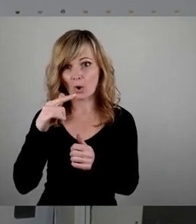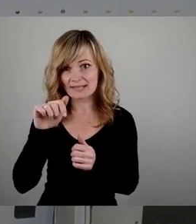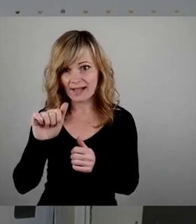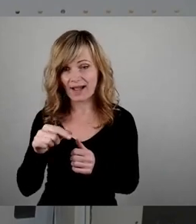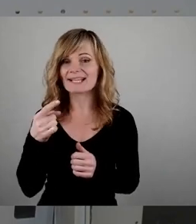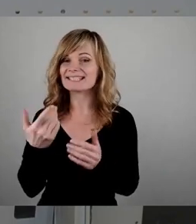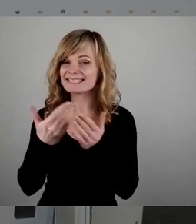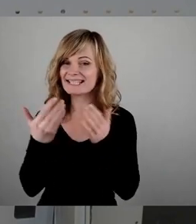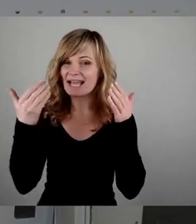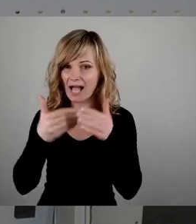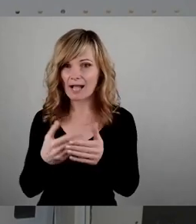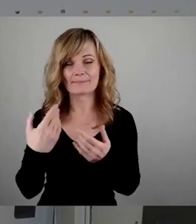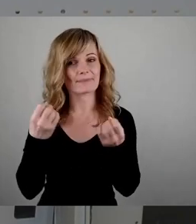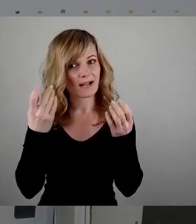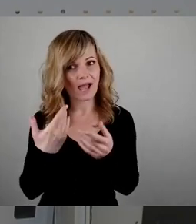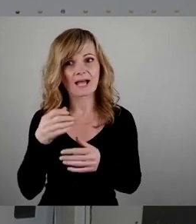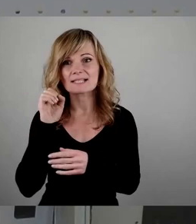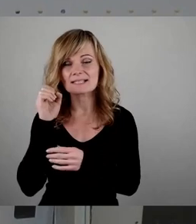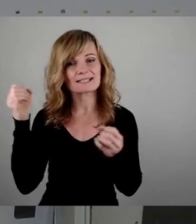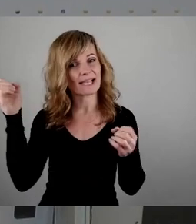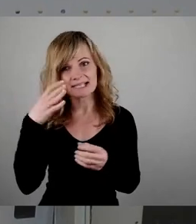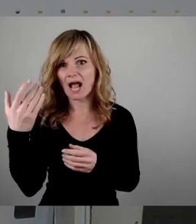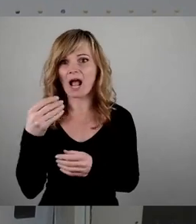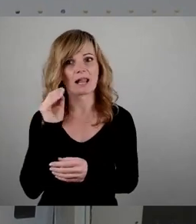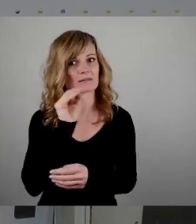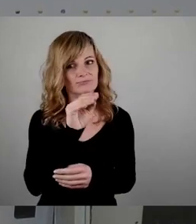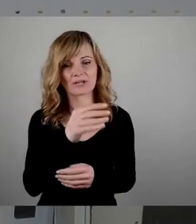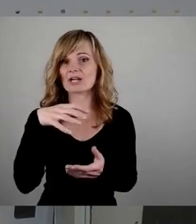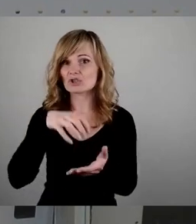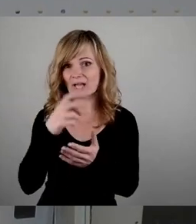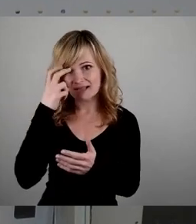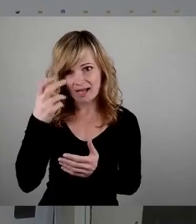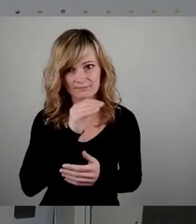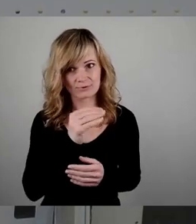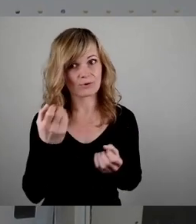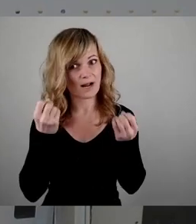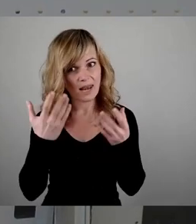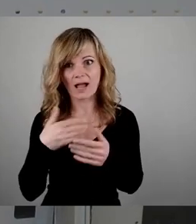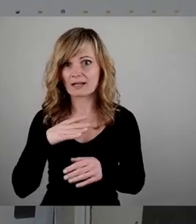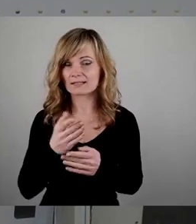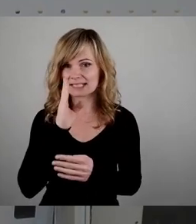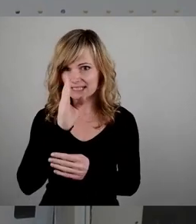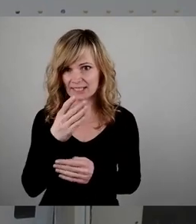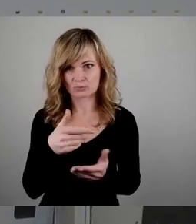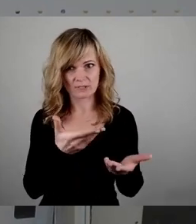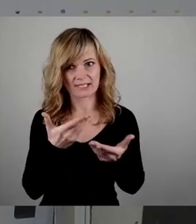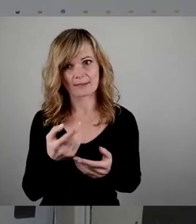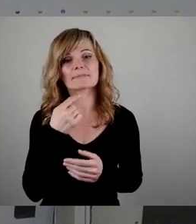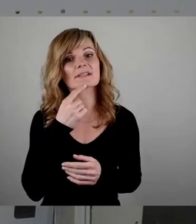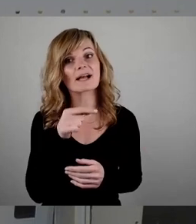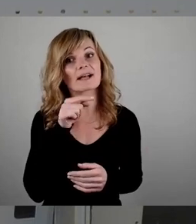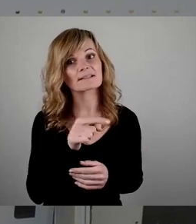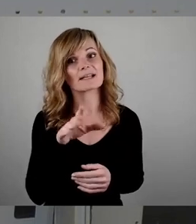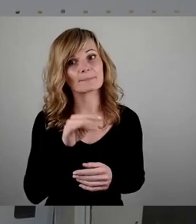deutliches Signal hier an den Stadtrat gesandt und uns eine klare Marschrichtung mitgegeben. Die haben nämlich mit